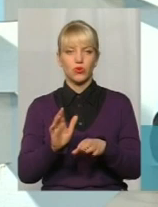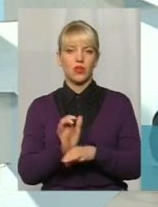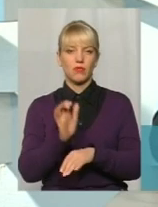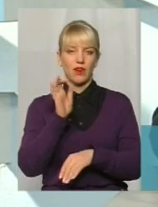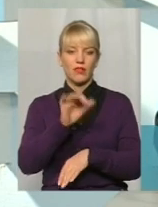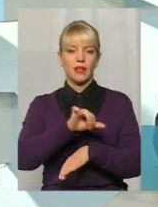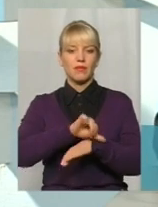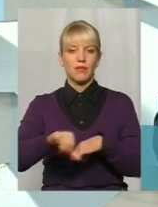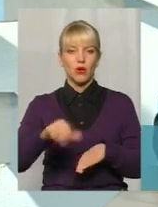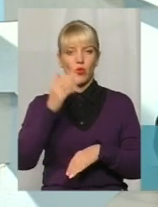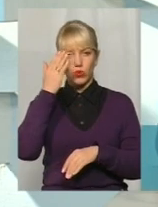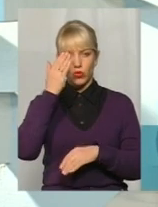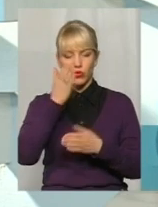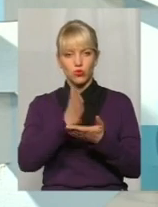службу,